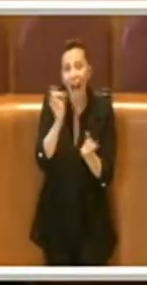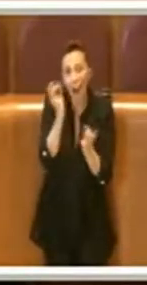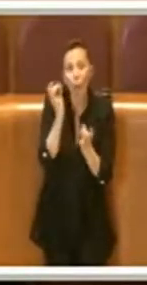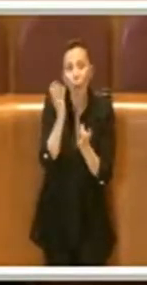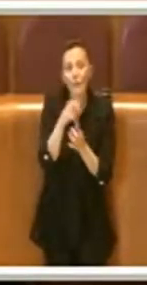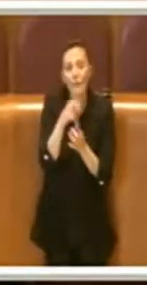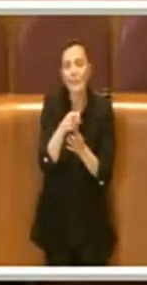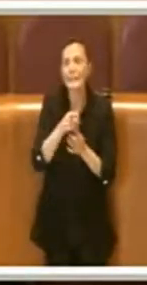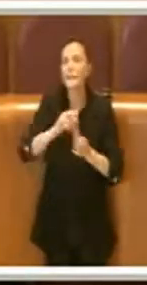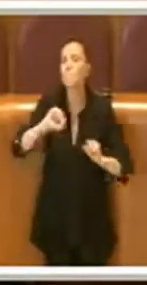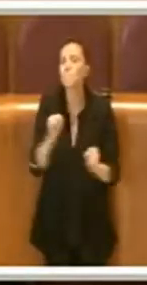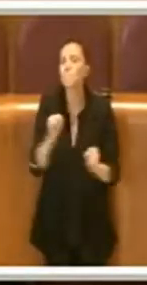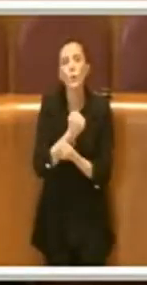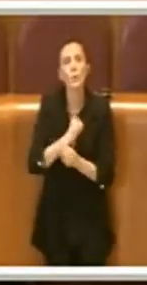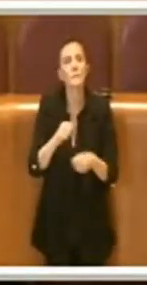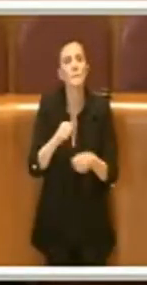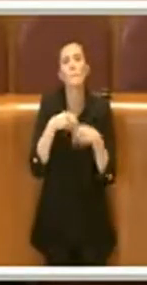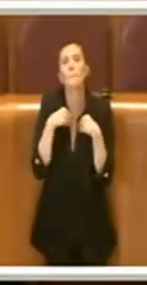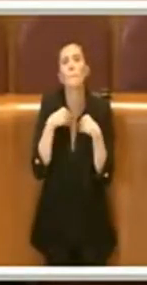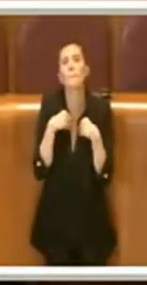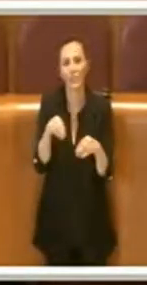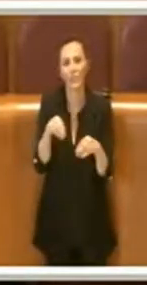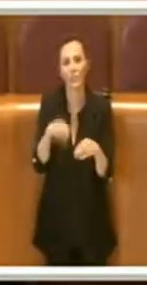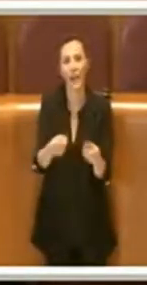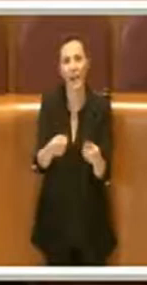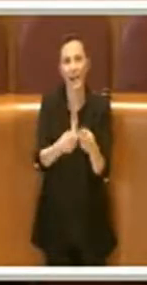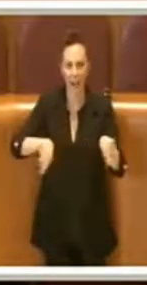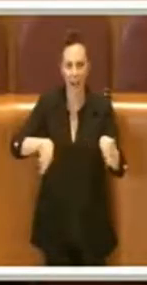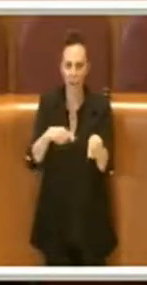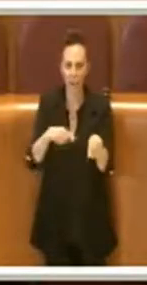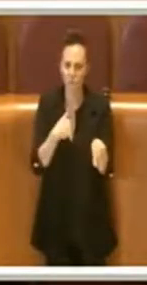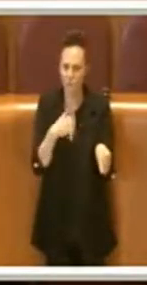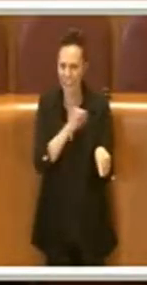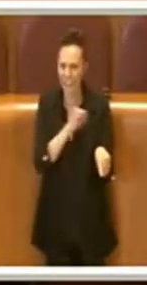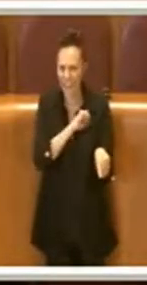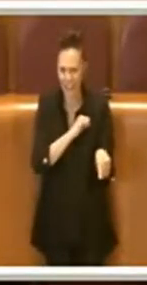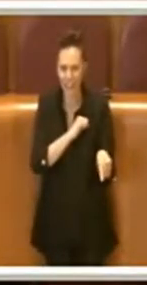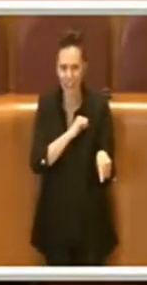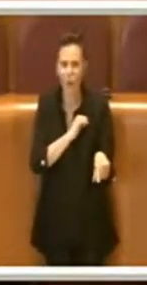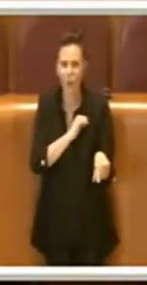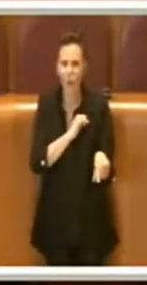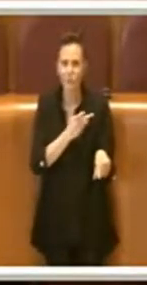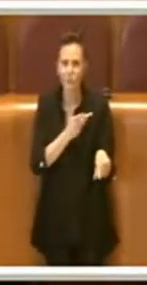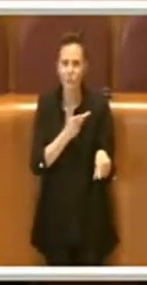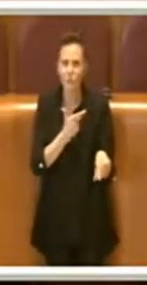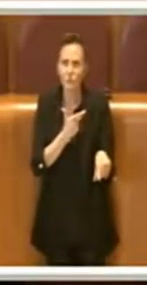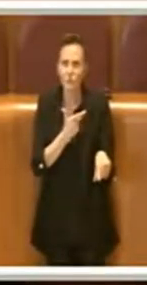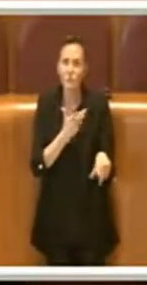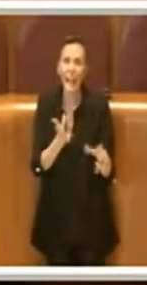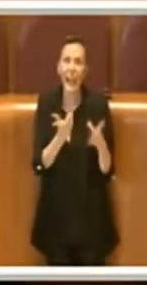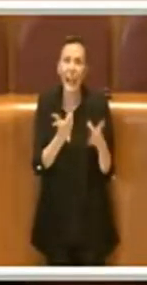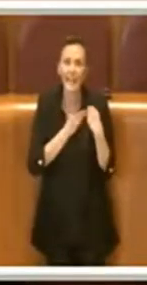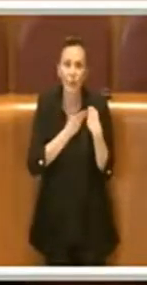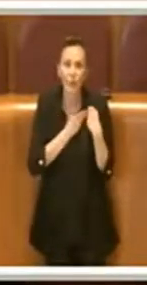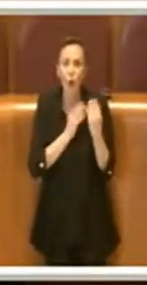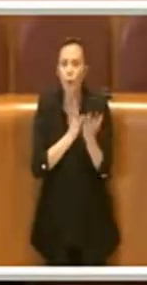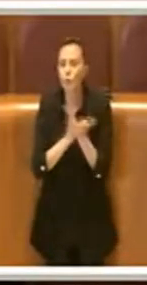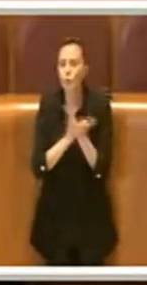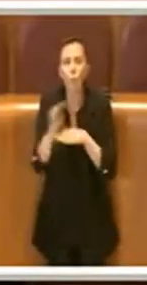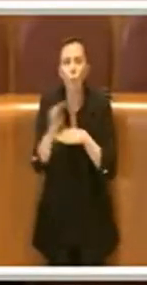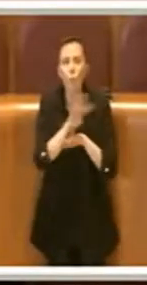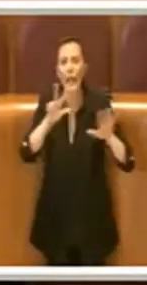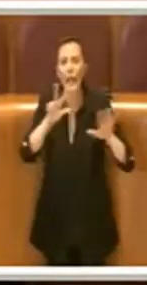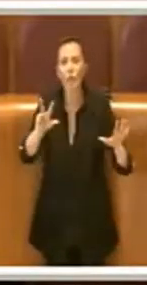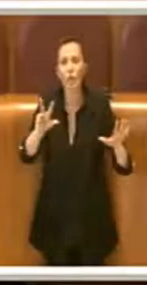venire in Aula in sicurezza. E io credo che il senso di responsabilità che dovremmo avere tutti e 48 i consiglieri